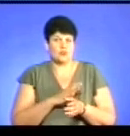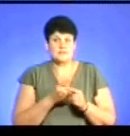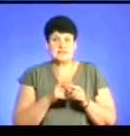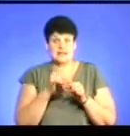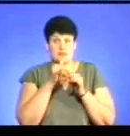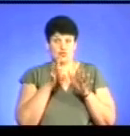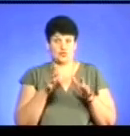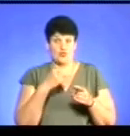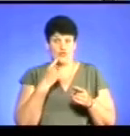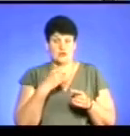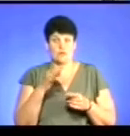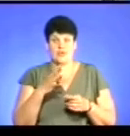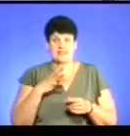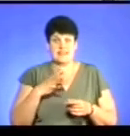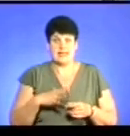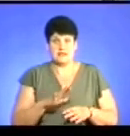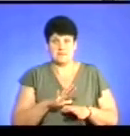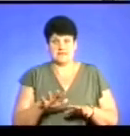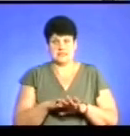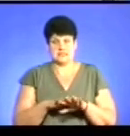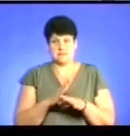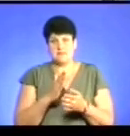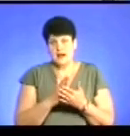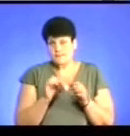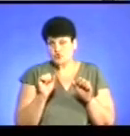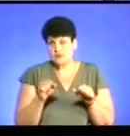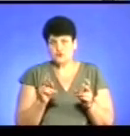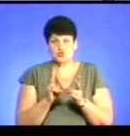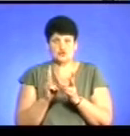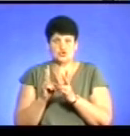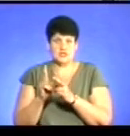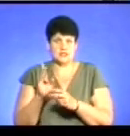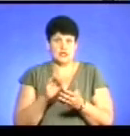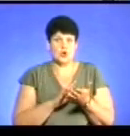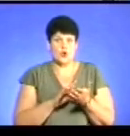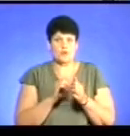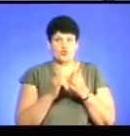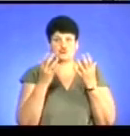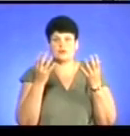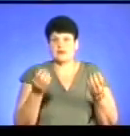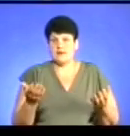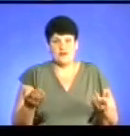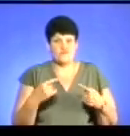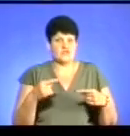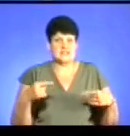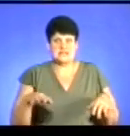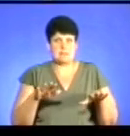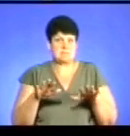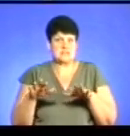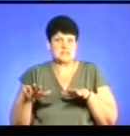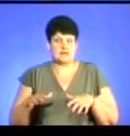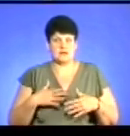не можемо стверджувати про «нетерпимість населення». ми маємо можливість зустрічати ромів так мало не щодня, так, в різних місцях